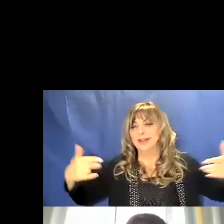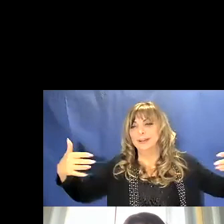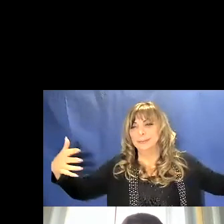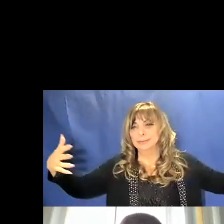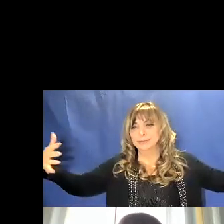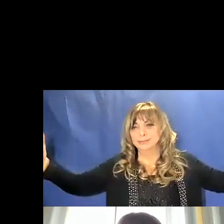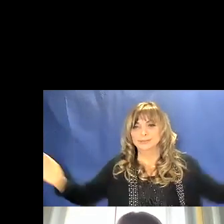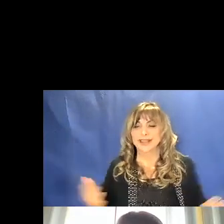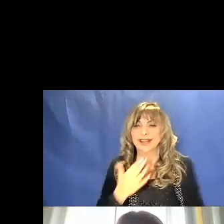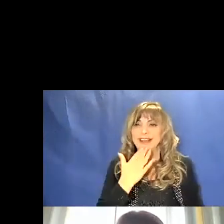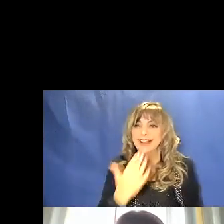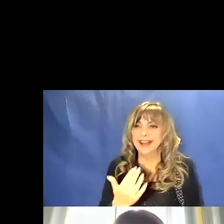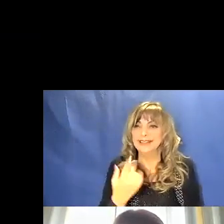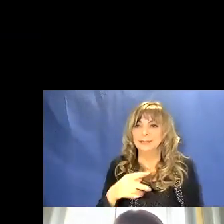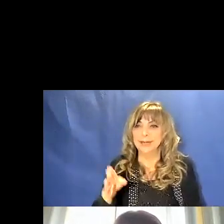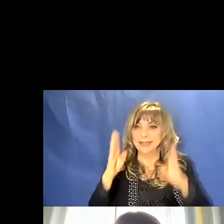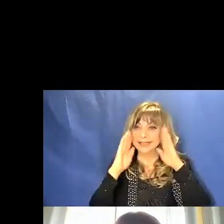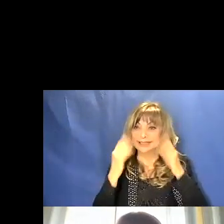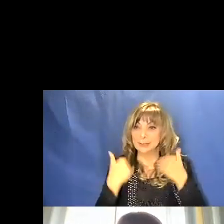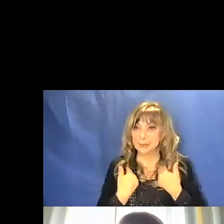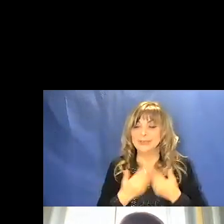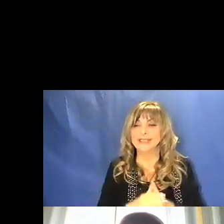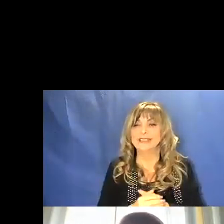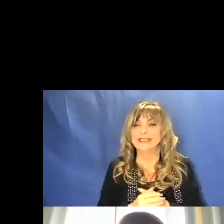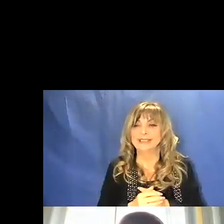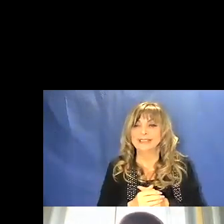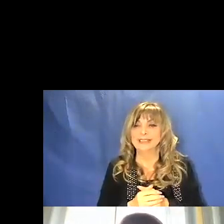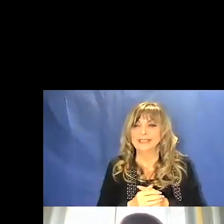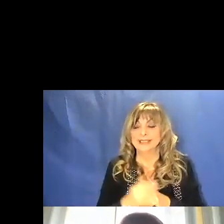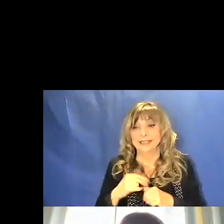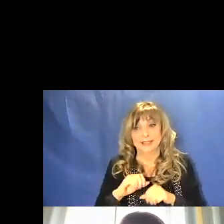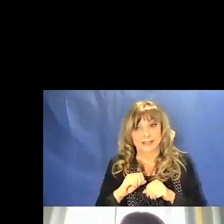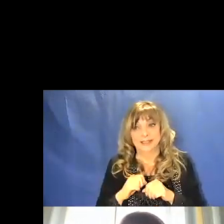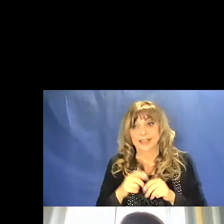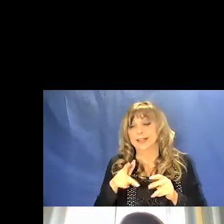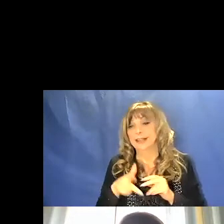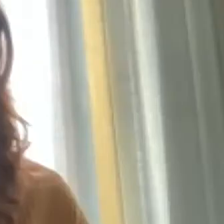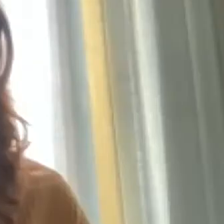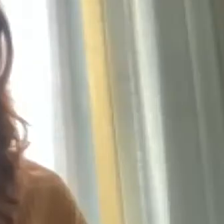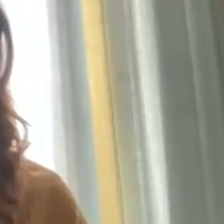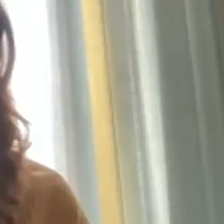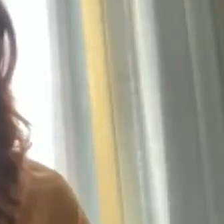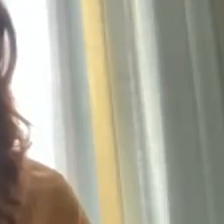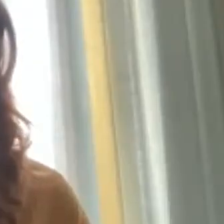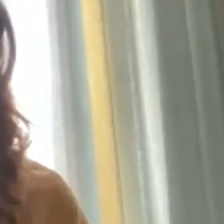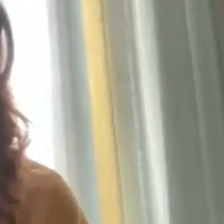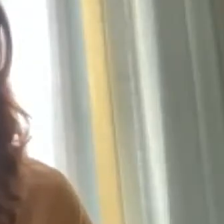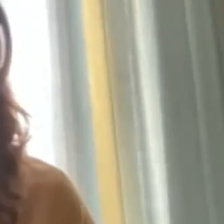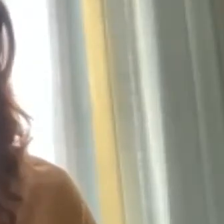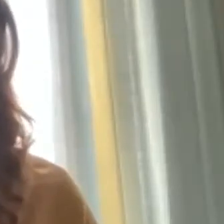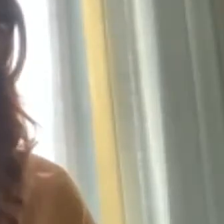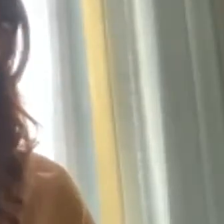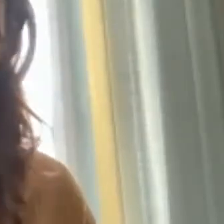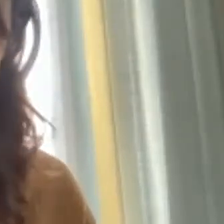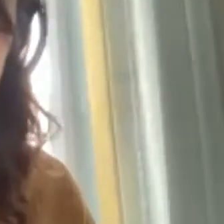grazie per l'attenzione interrompo la condivisione del mio schermo e passo la